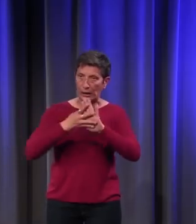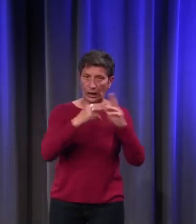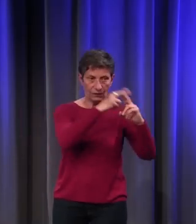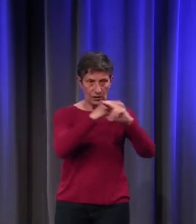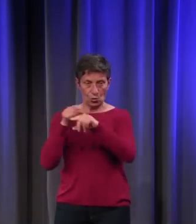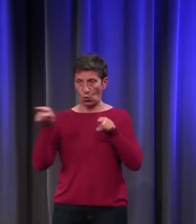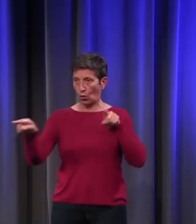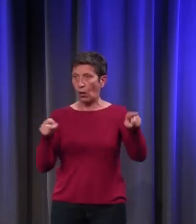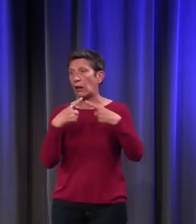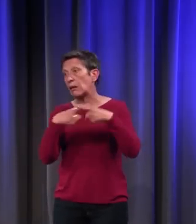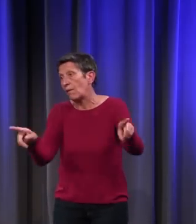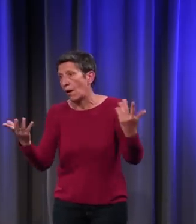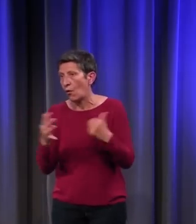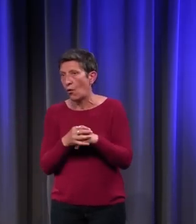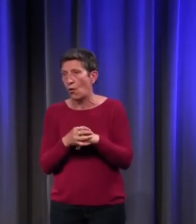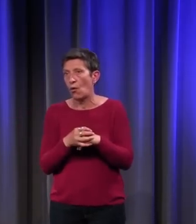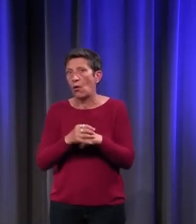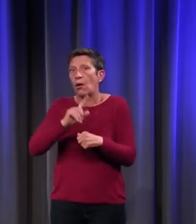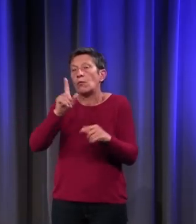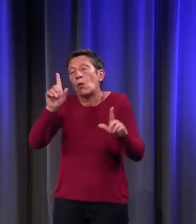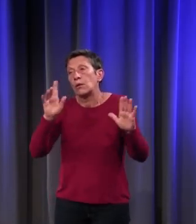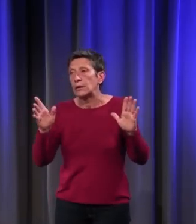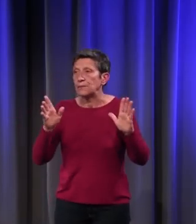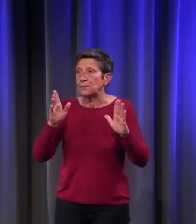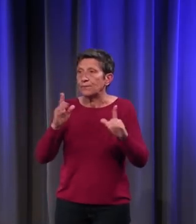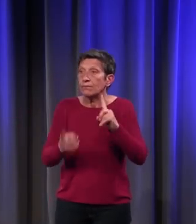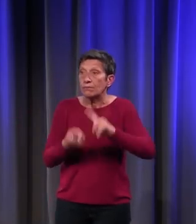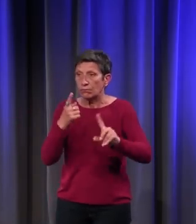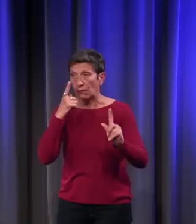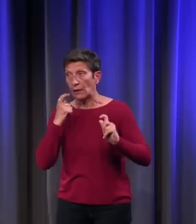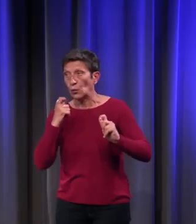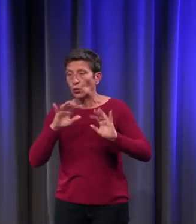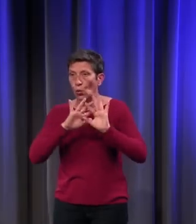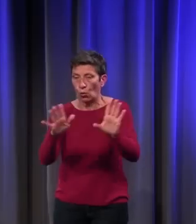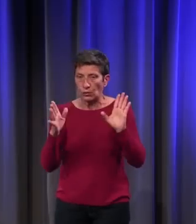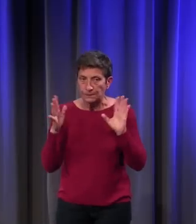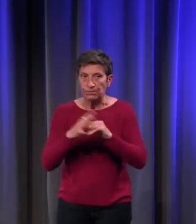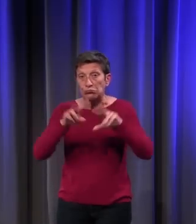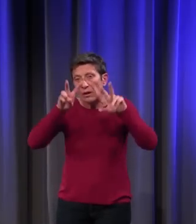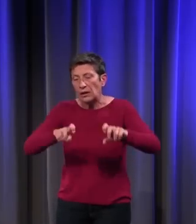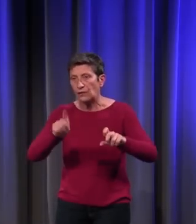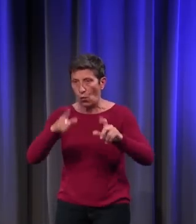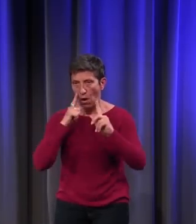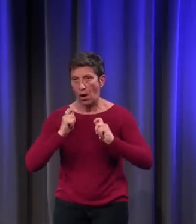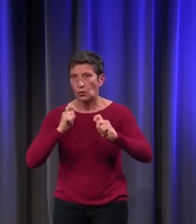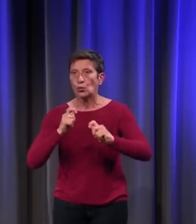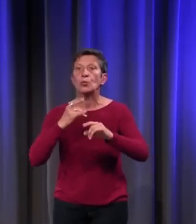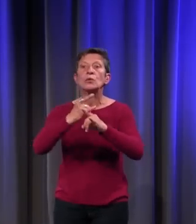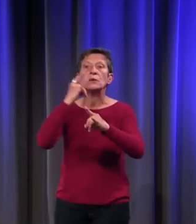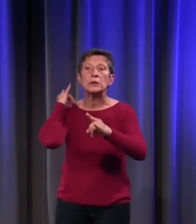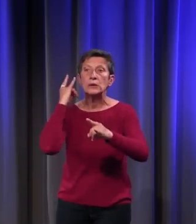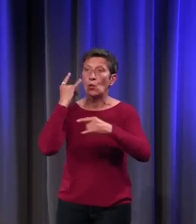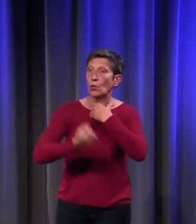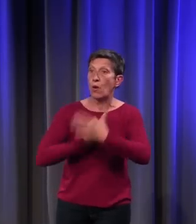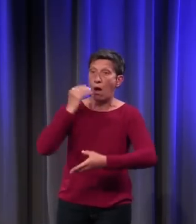Ce sont des choses à manier avec prudence et dans l'histoire de l'art médiéval telle qu'elle se pratique aujourd'hui,